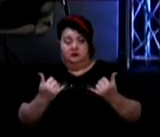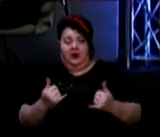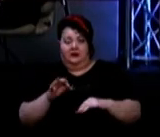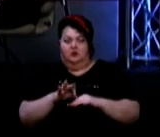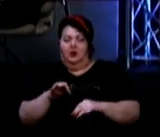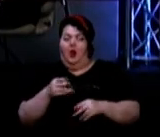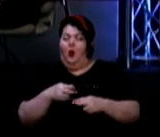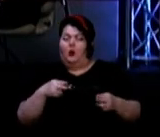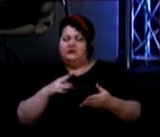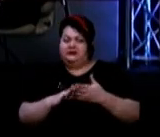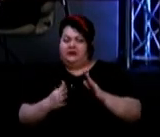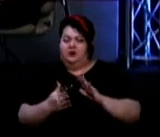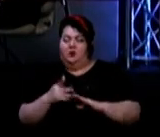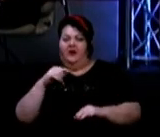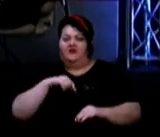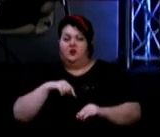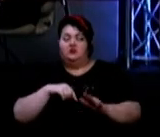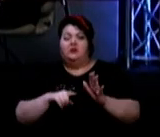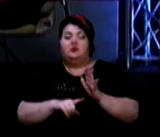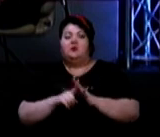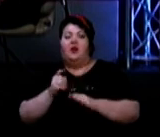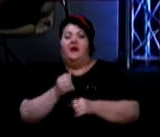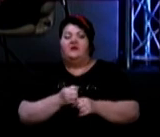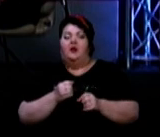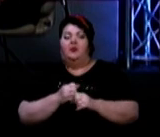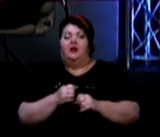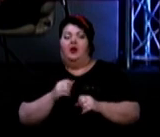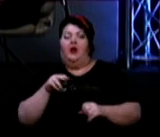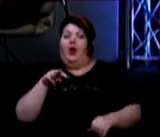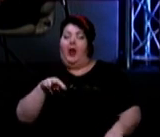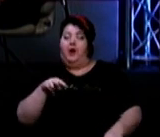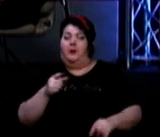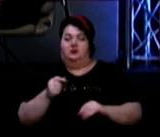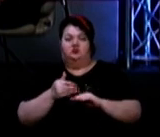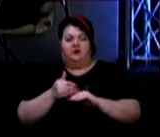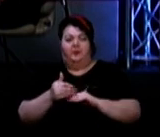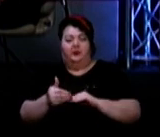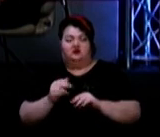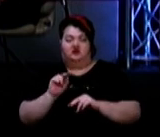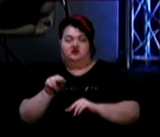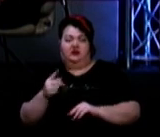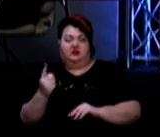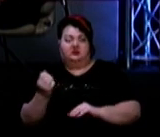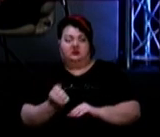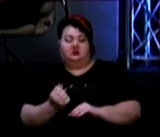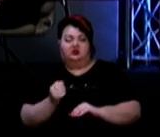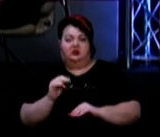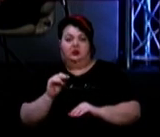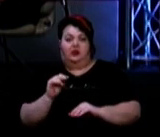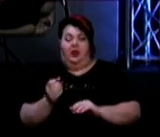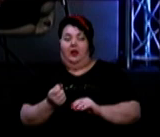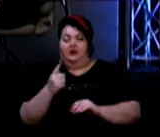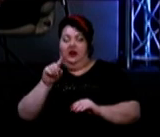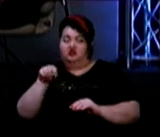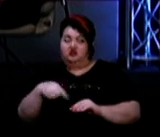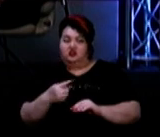гостра ситуація, в організмі спочатку виробляється імуноглобуліни класу М. Вже трошечки пізніше, це десь через тиждень, через півтора, з'являється імуноглобуліни Дж,